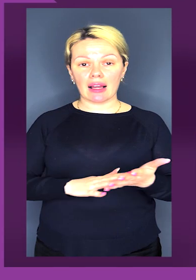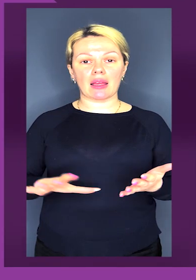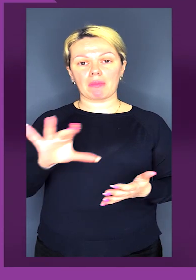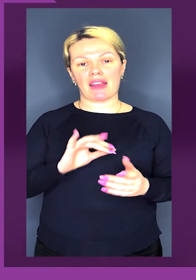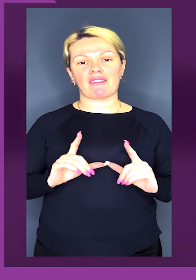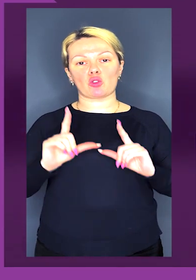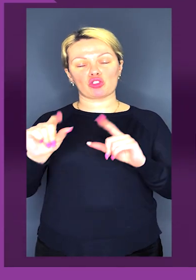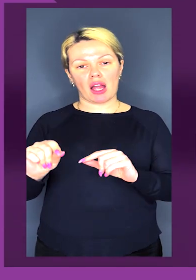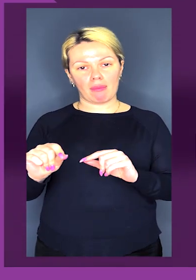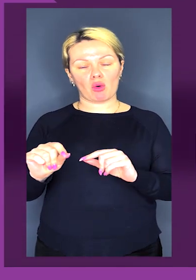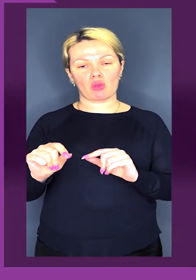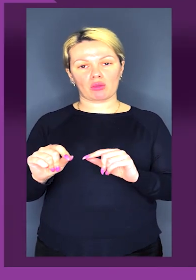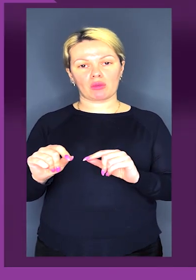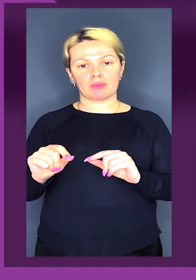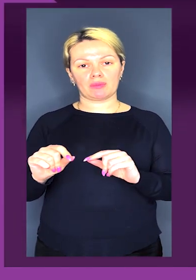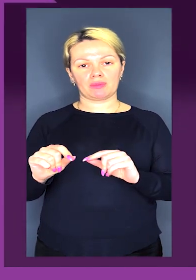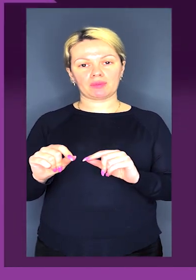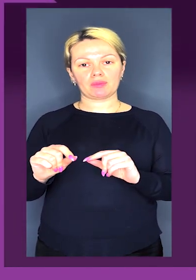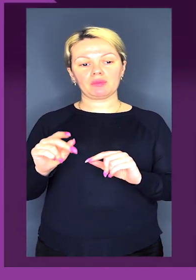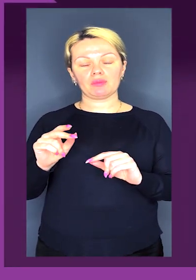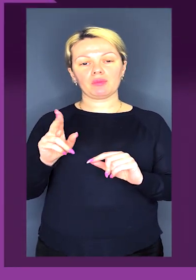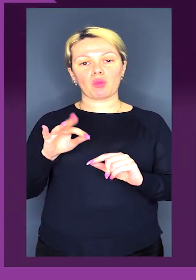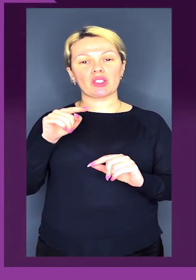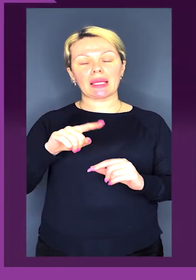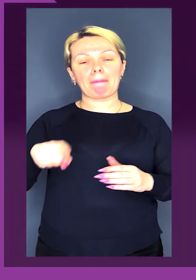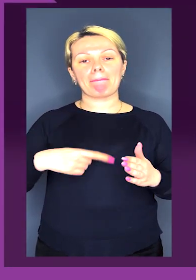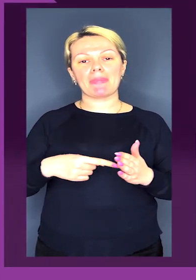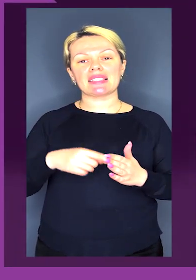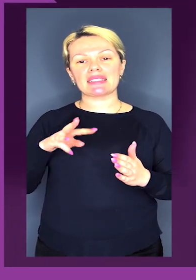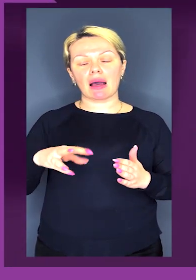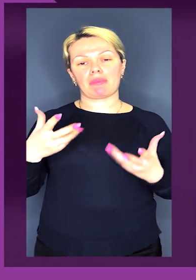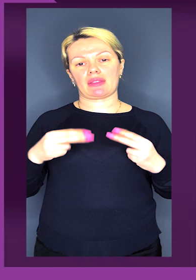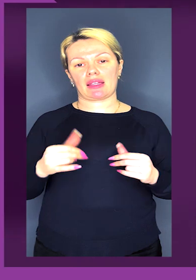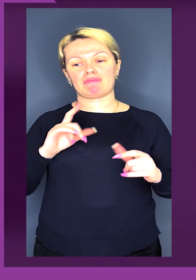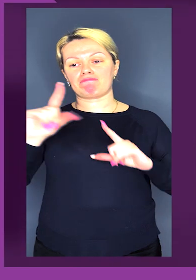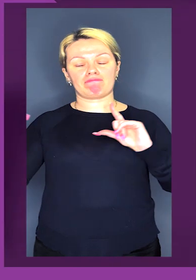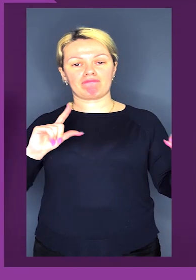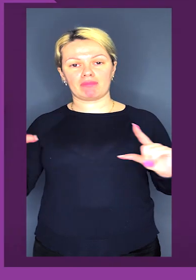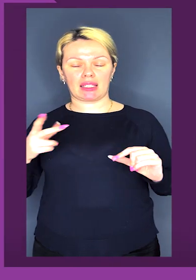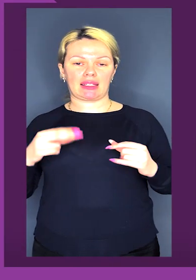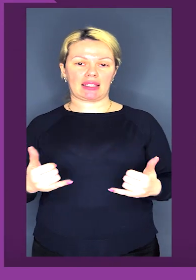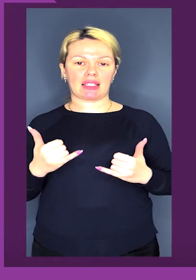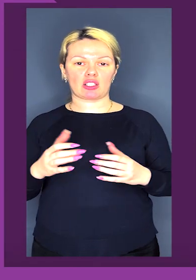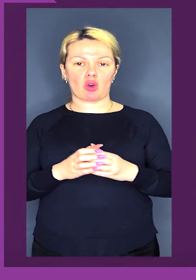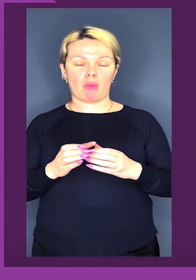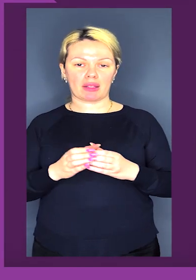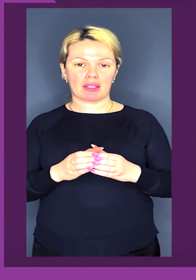ми вирушаємо по тим містам, де зараз